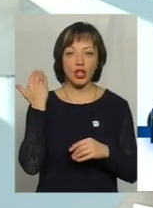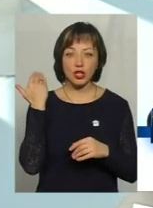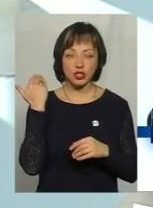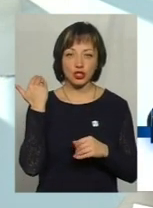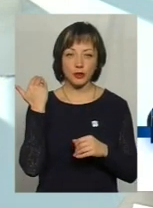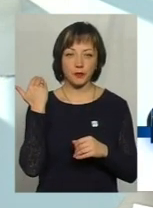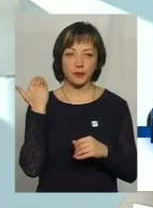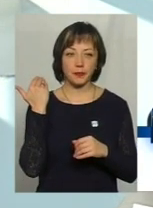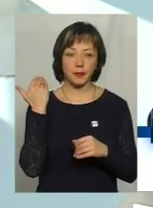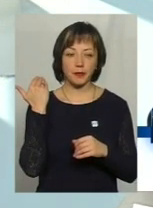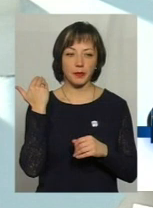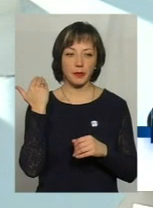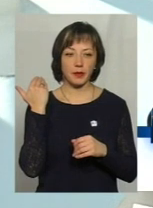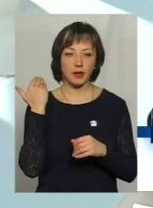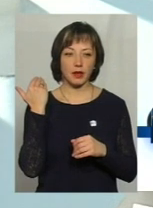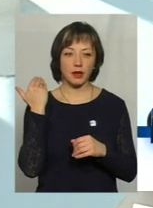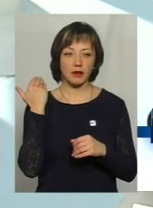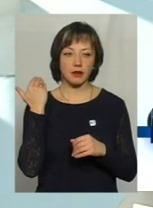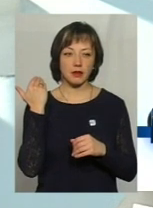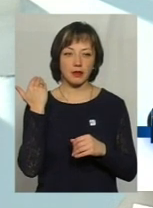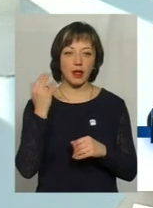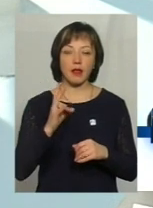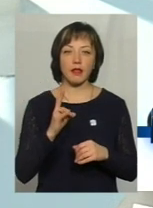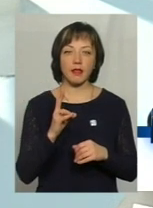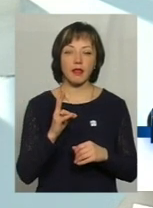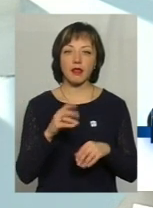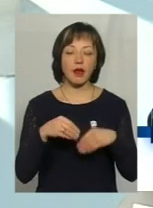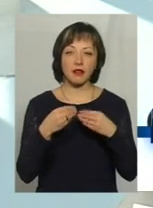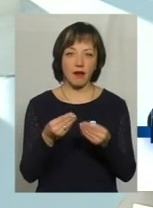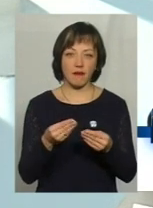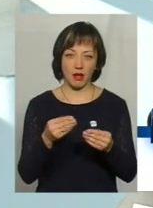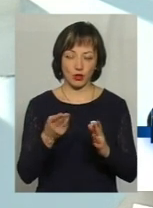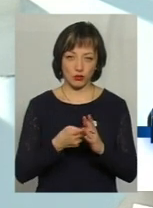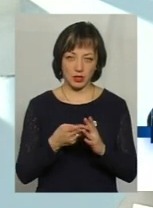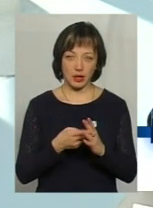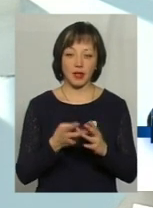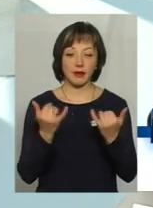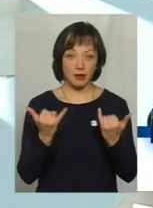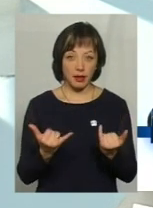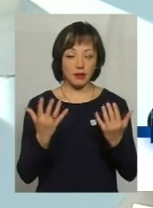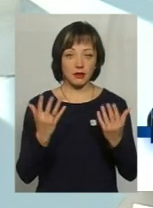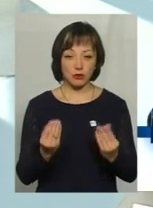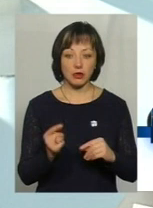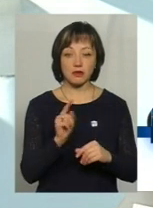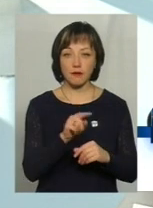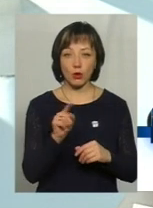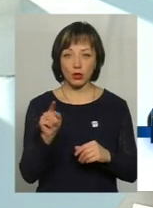вони, якби не створювали можливість для призначення субсидій. На даний час вони